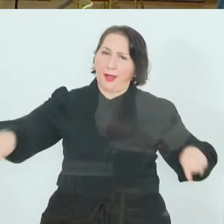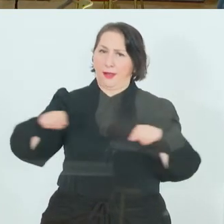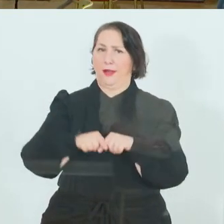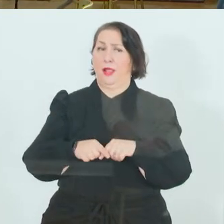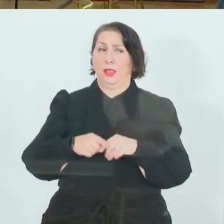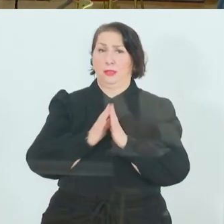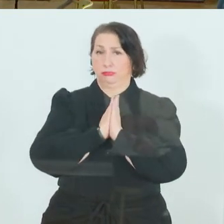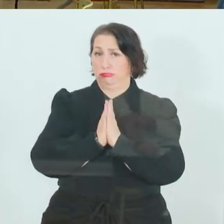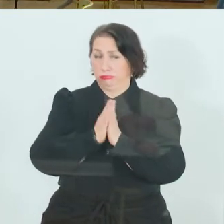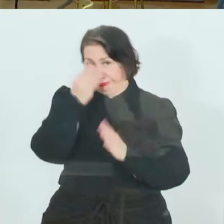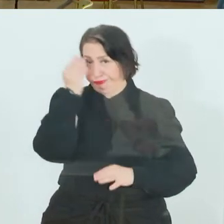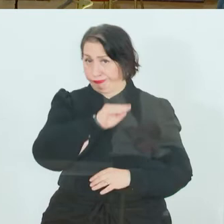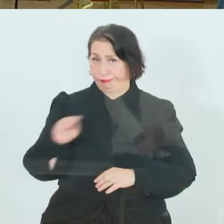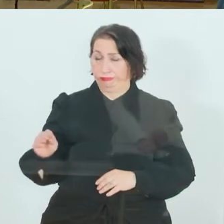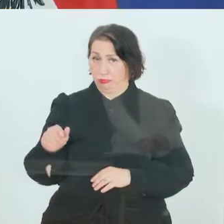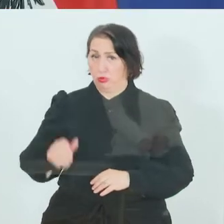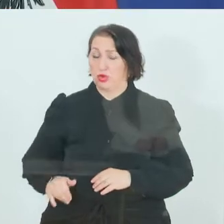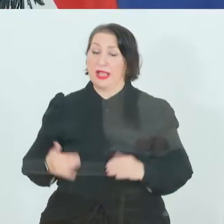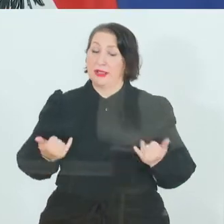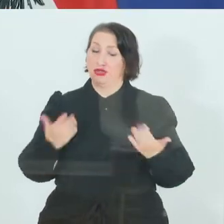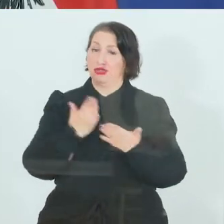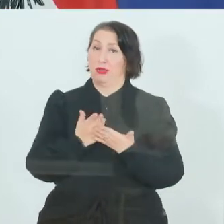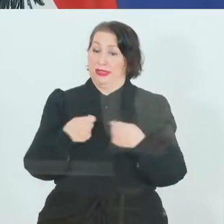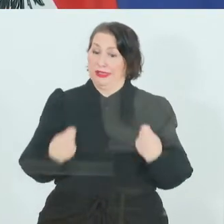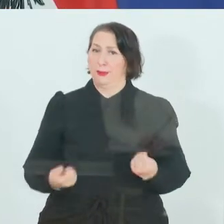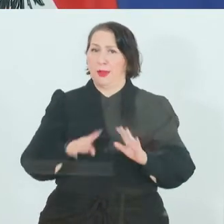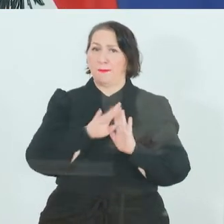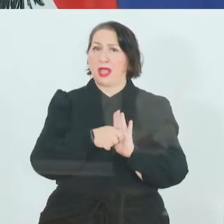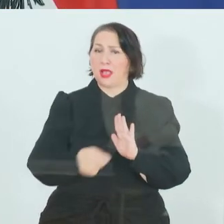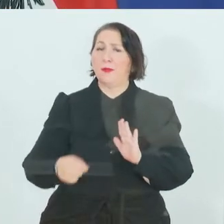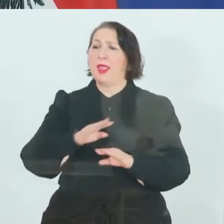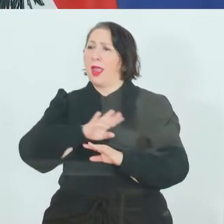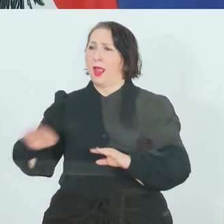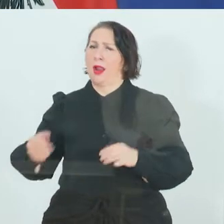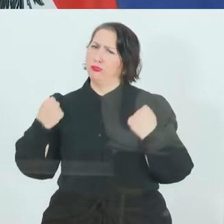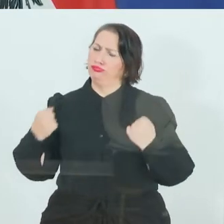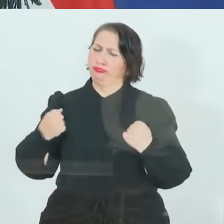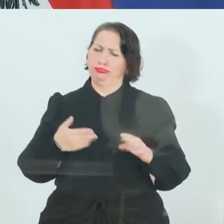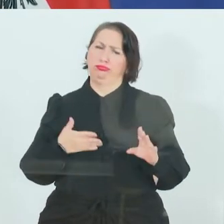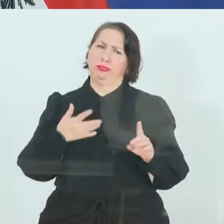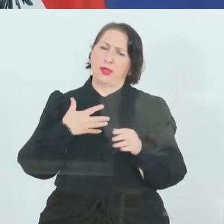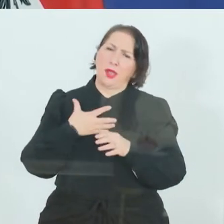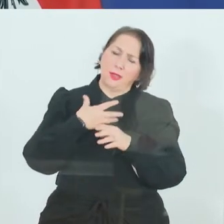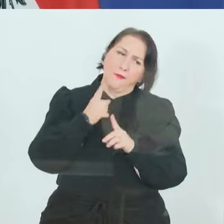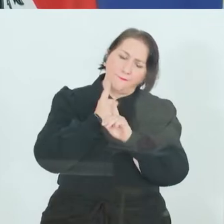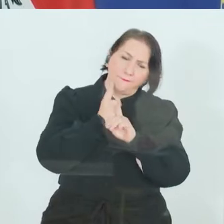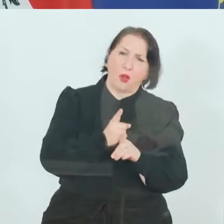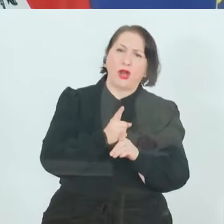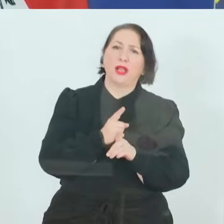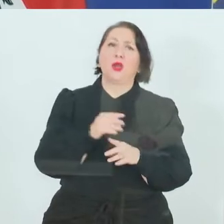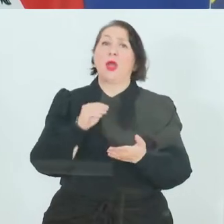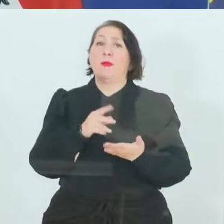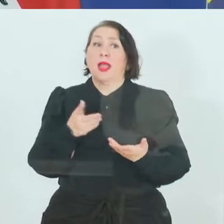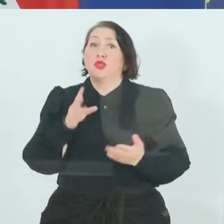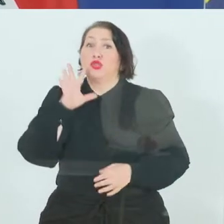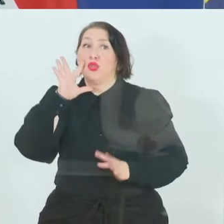appellieren, weil jetzt haben wir die Maßnahmen getroffen. Wir alle halten uns intensiv daran und zugleich sehen wir noch nicht so schnell die